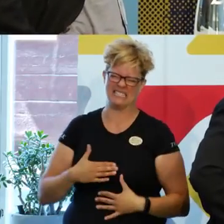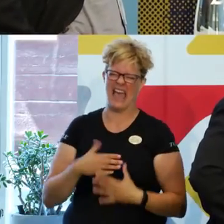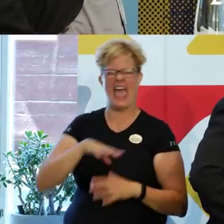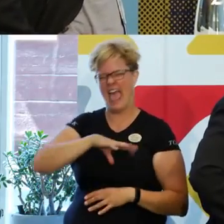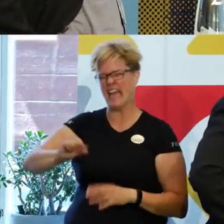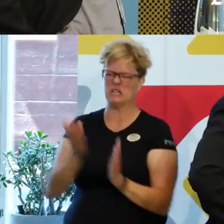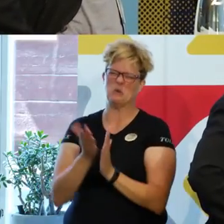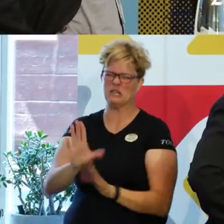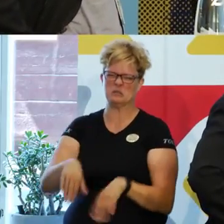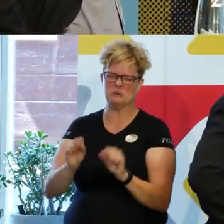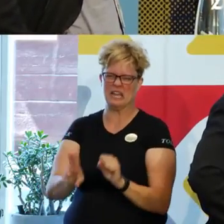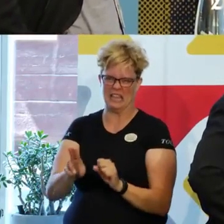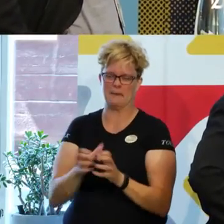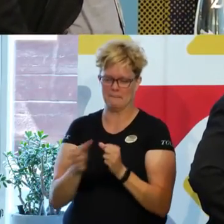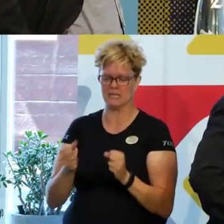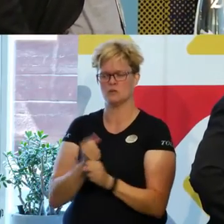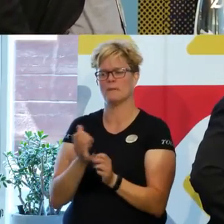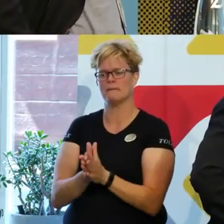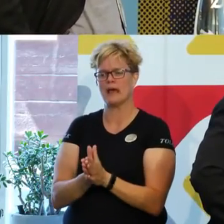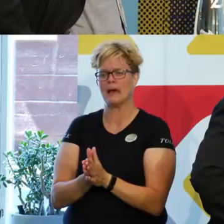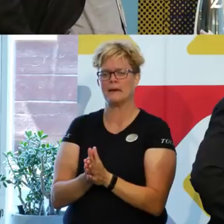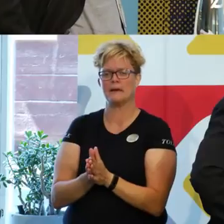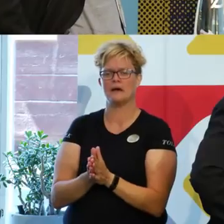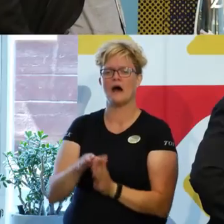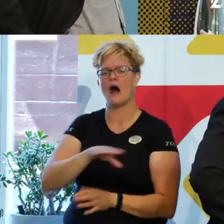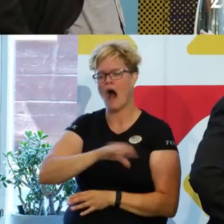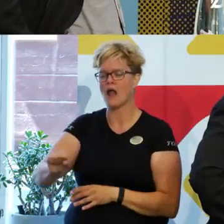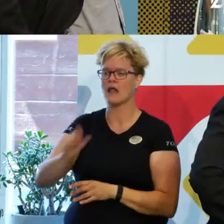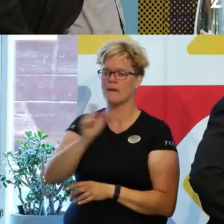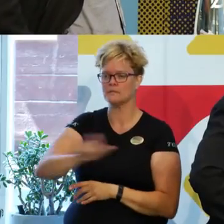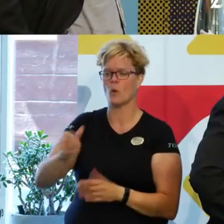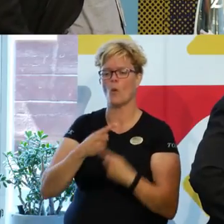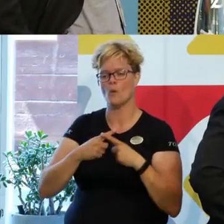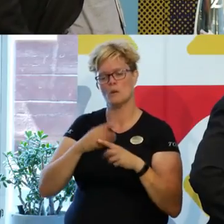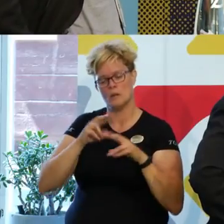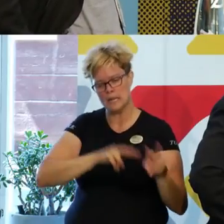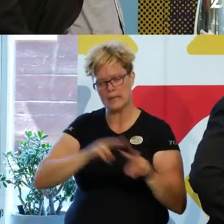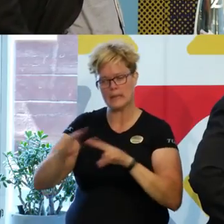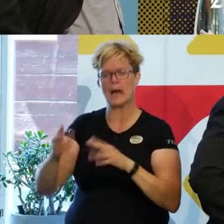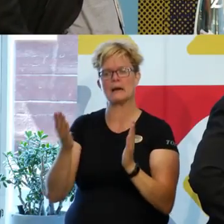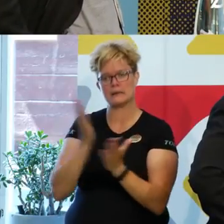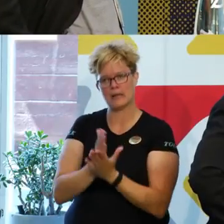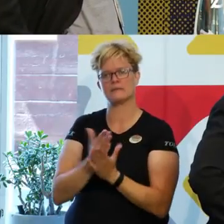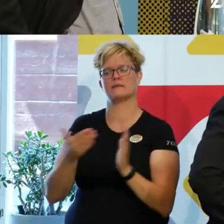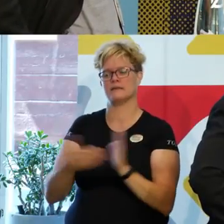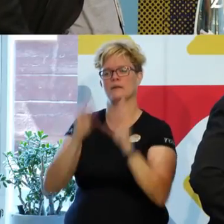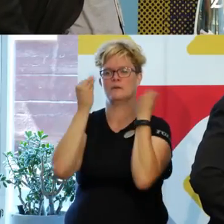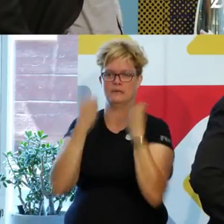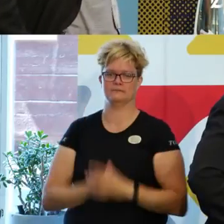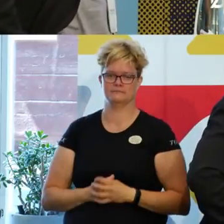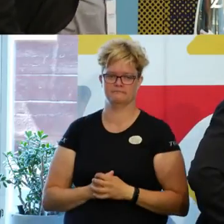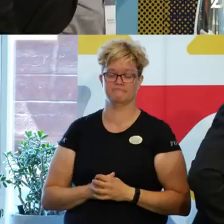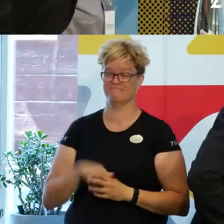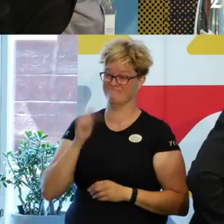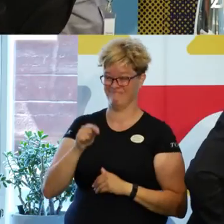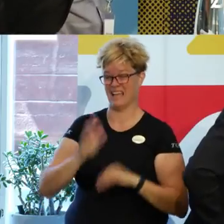skolans uppdrag, men att jobba med allas lika rätt till utbildning. Och det är ju, det är ju